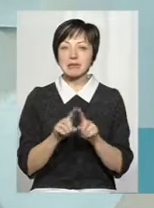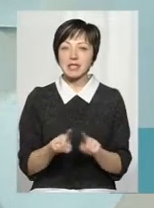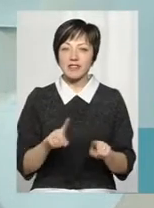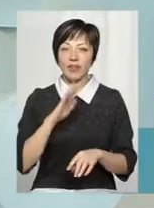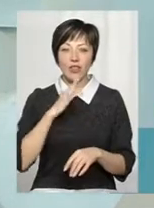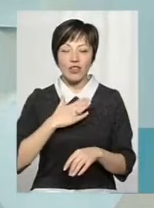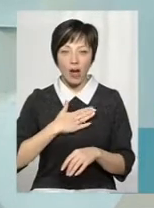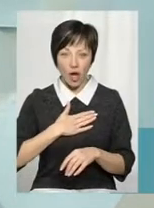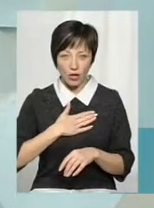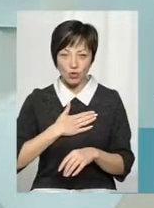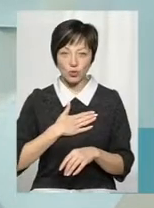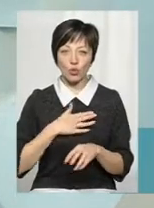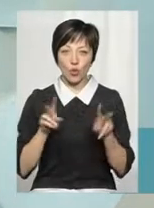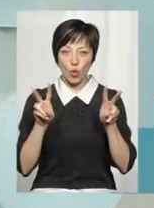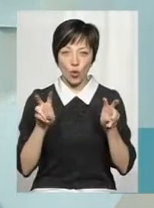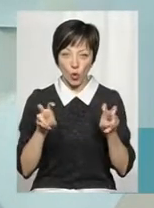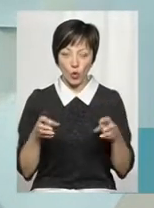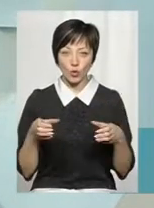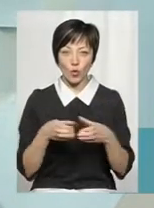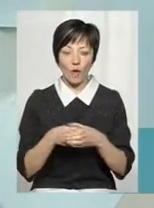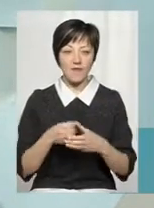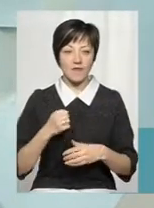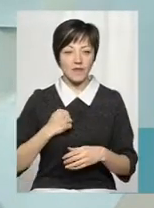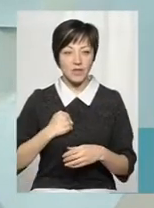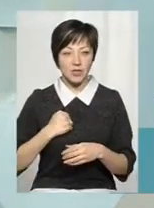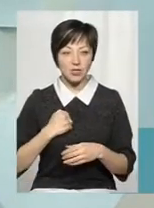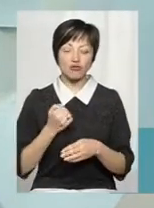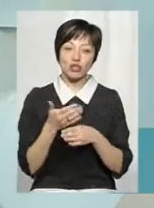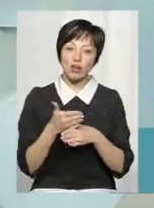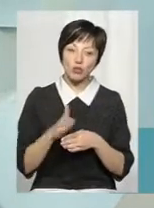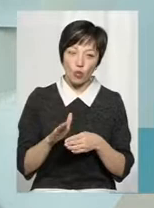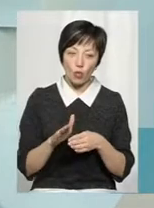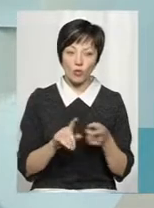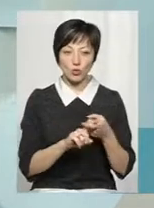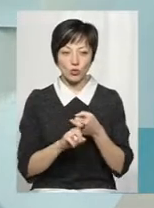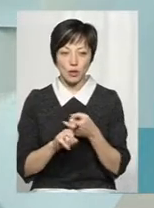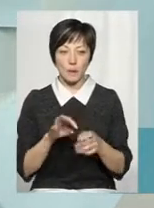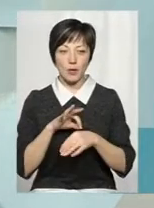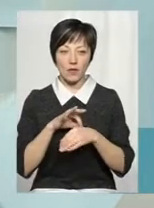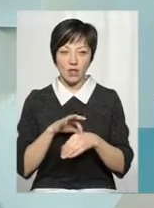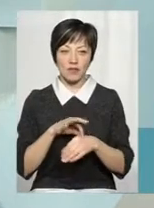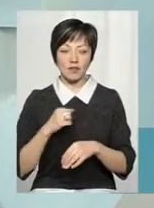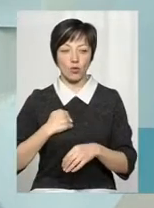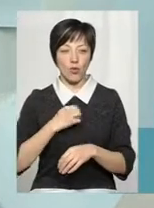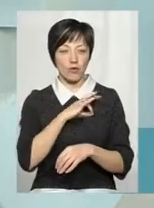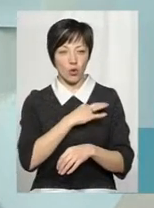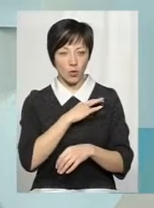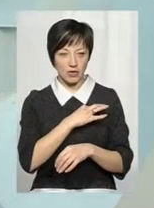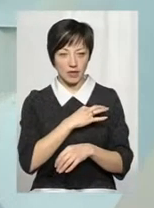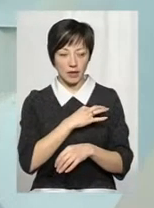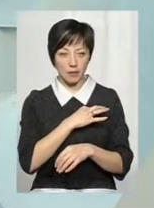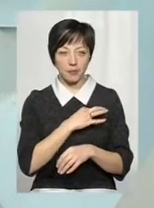нашого роду військ частково стосується проведення військової розвідки.